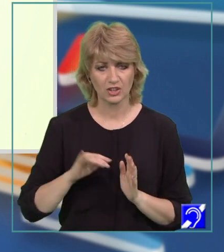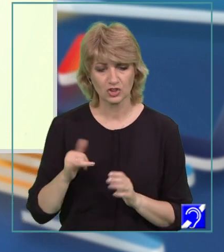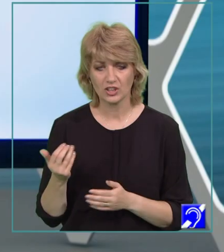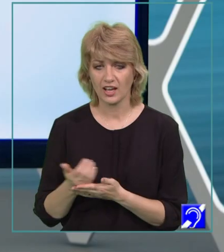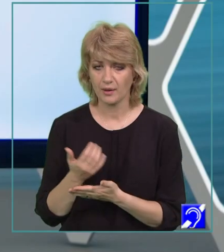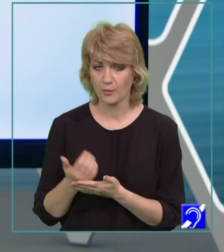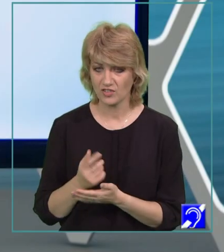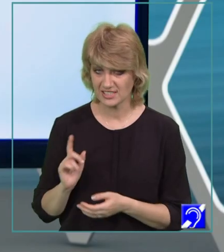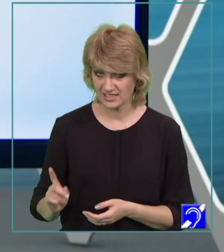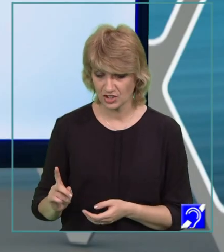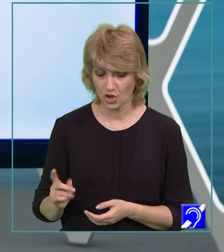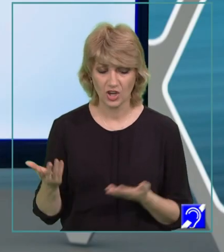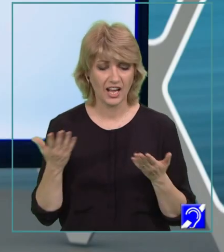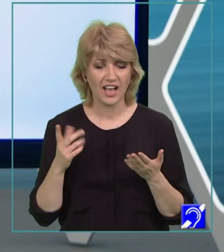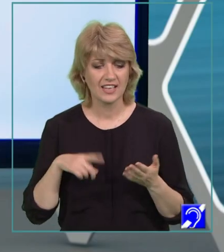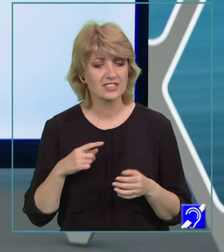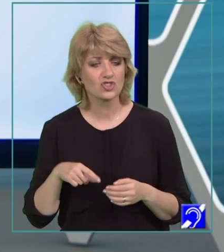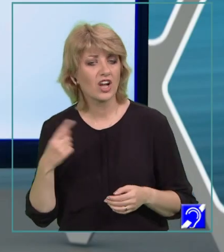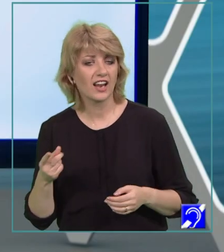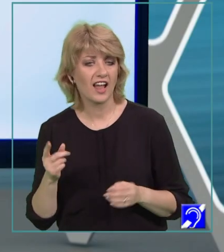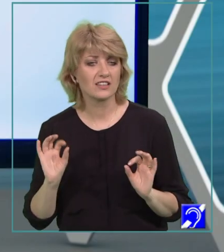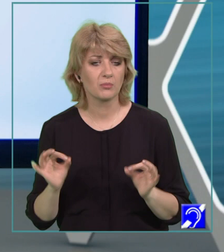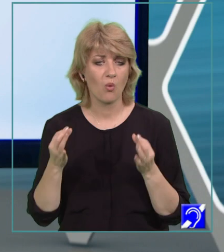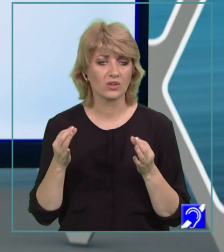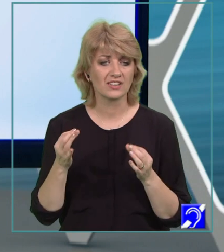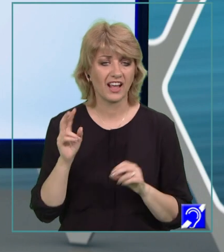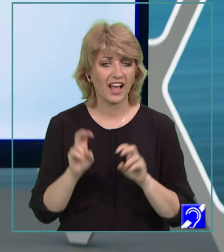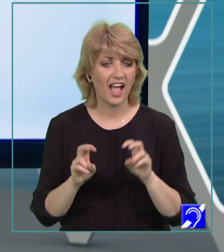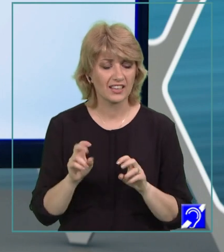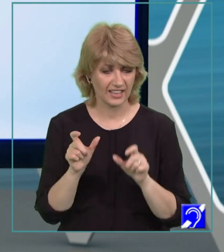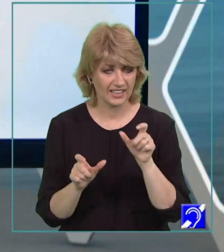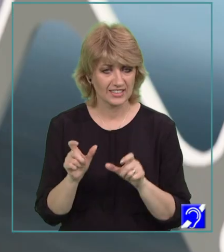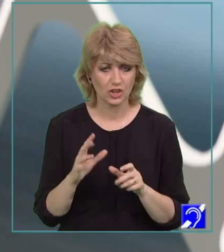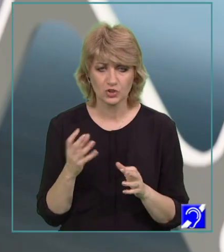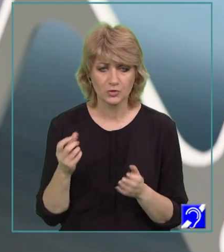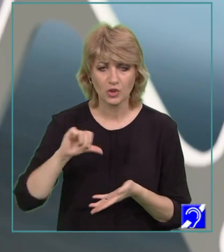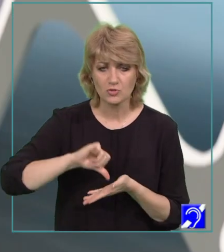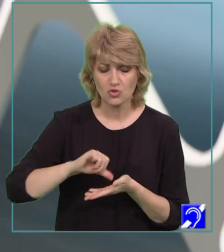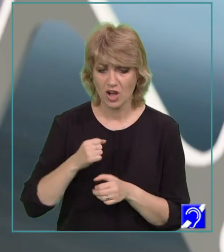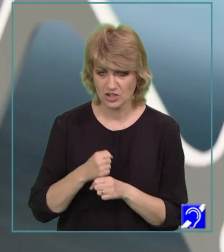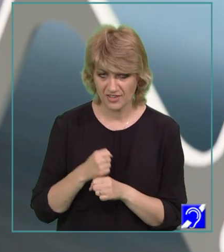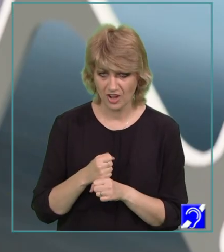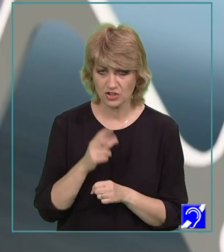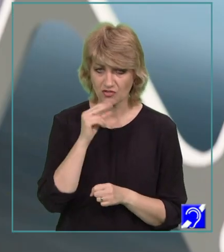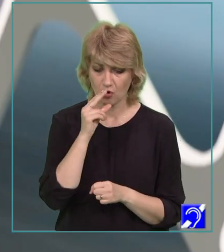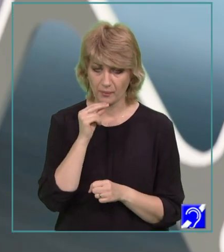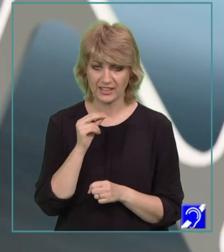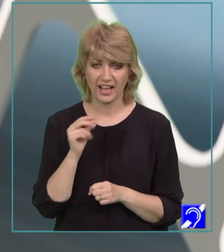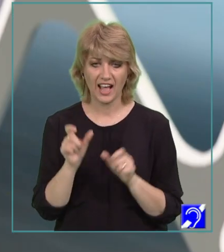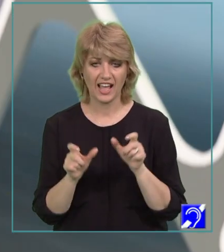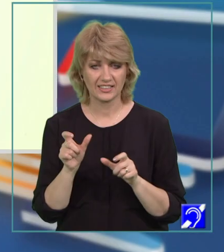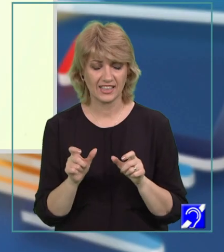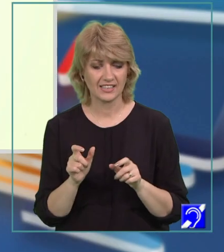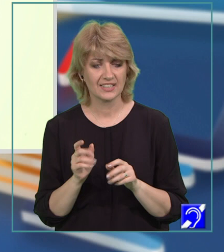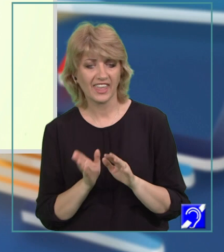Aten. Care este celălalt mod de caracterizare și prin ce mișloace se realizează? Este vorba de caracterizarea